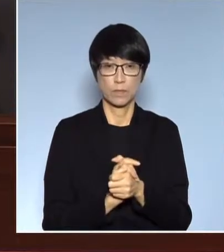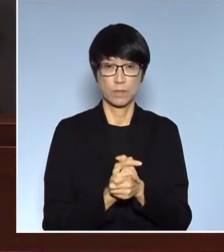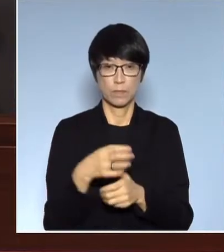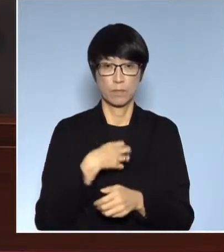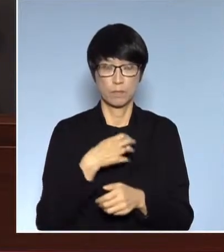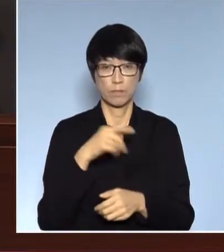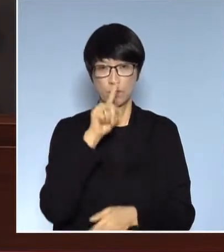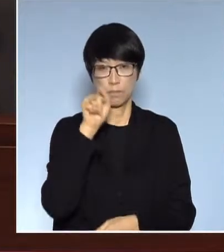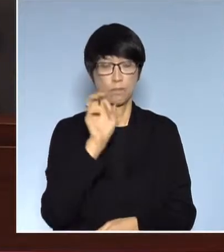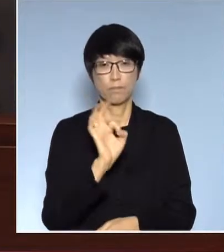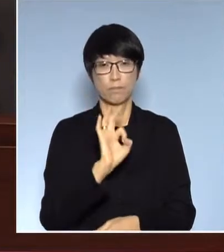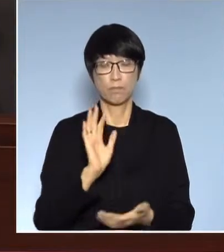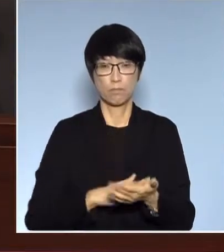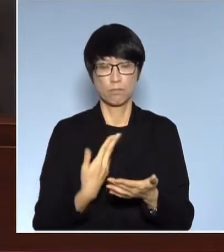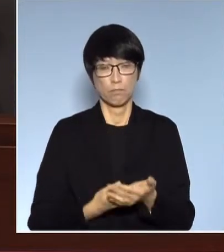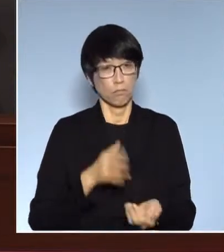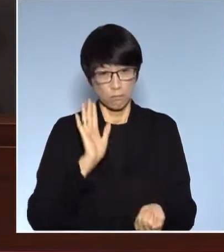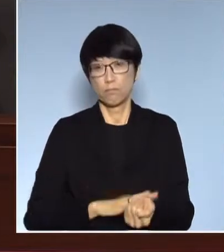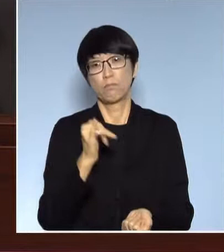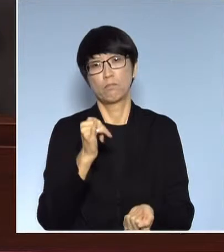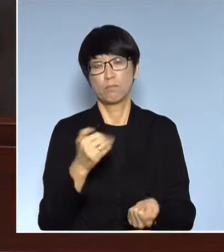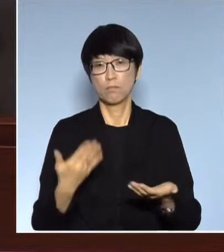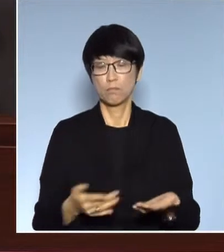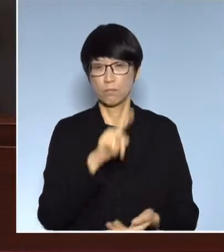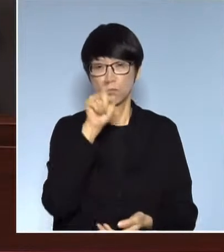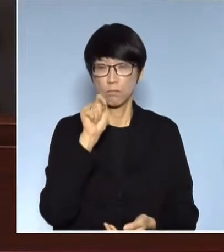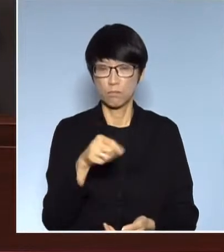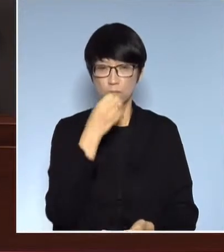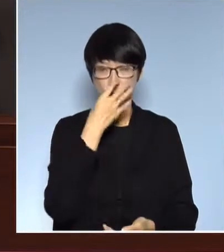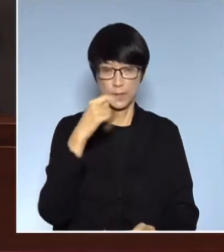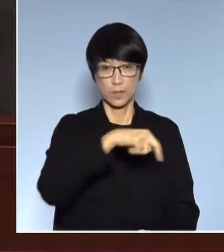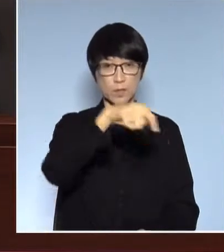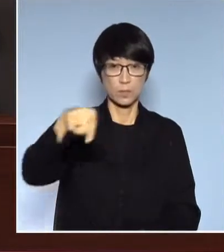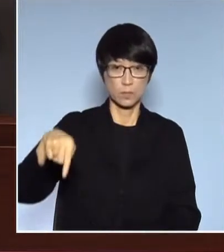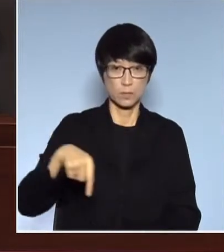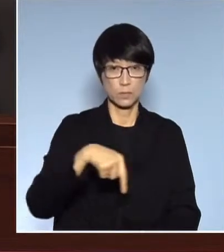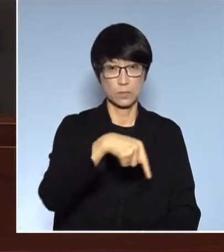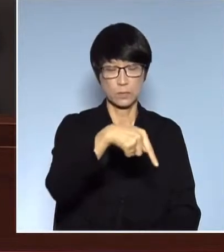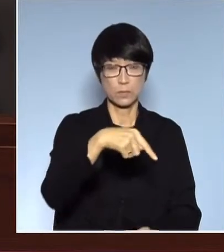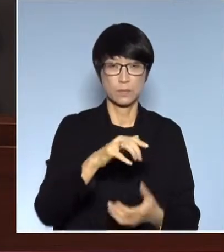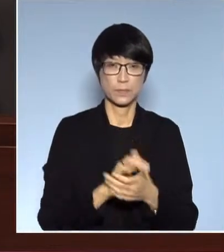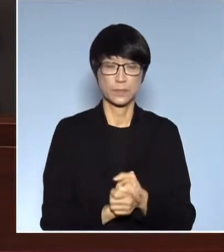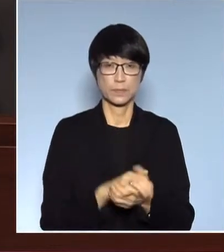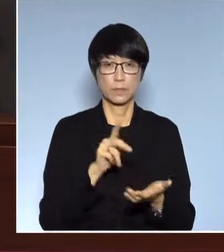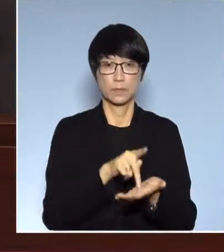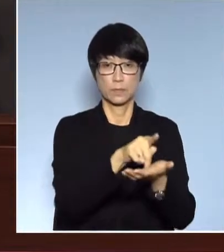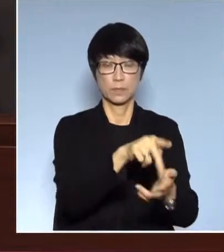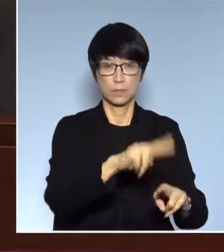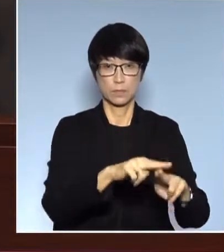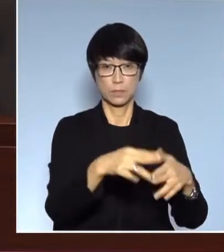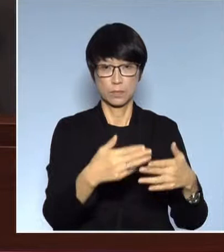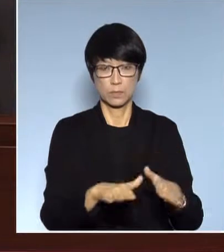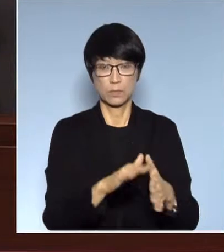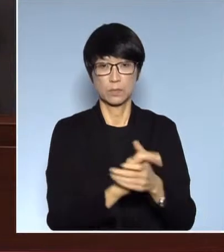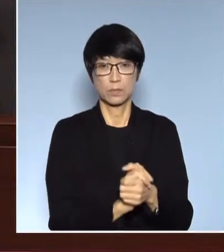沒有問題但我覺得是很大的問題因為這樣的時間是不是我們在講香港的領土呢即是香港的地方呢租借給內地之後呢就